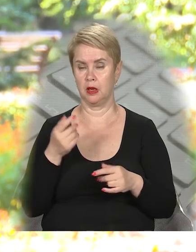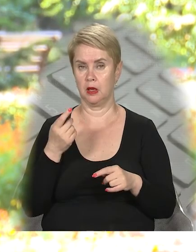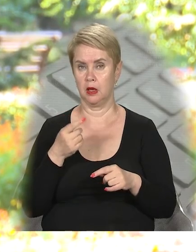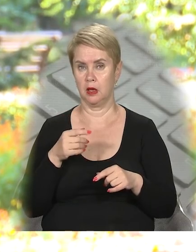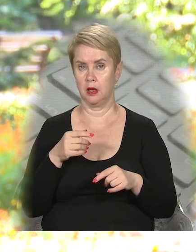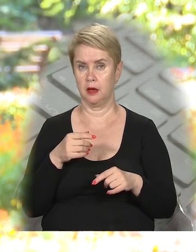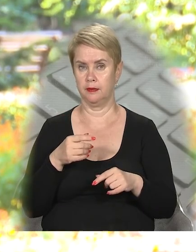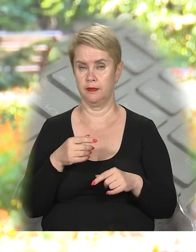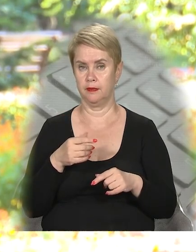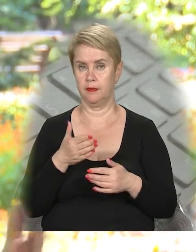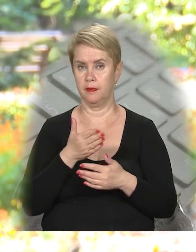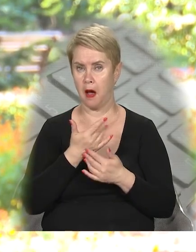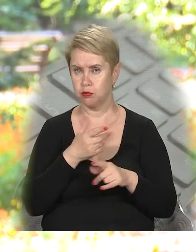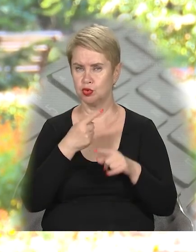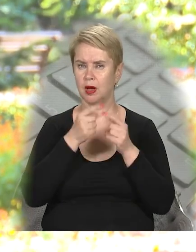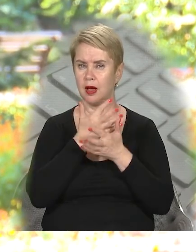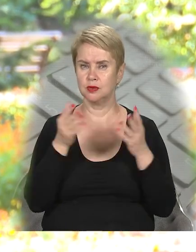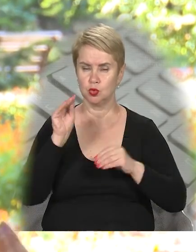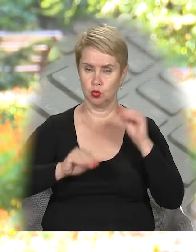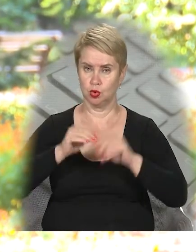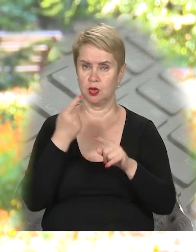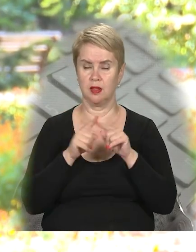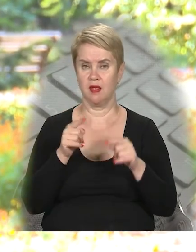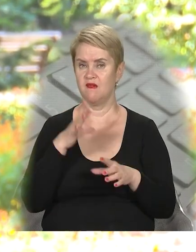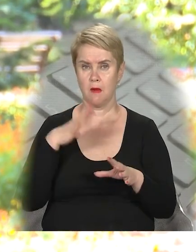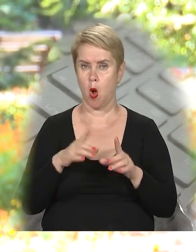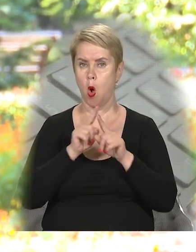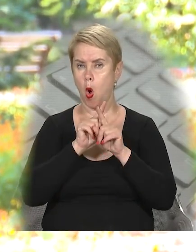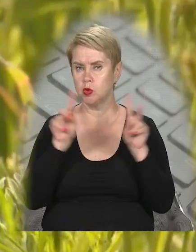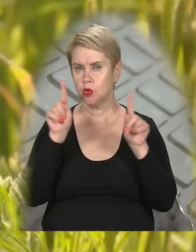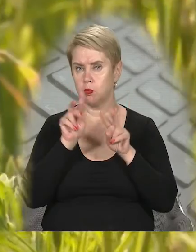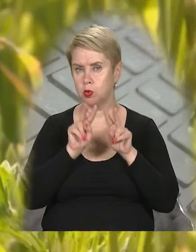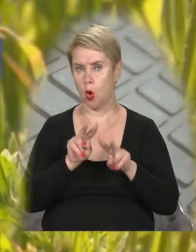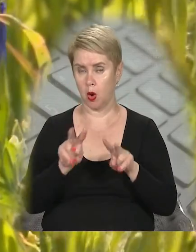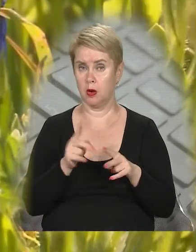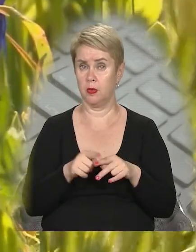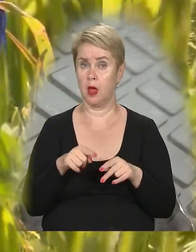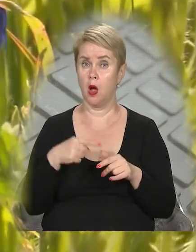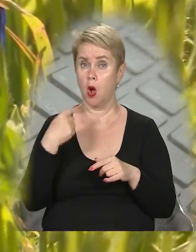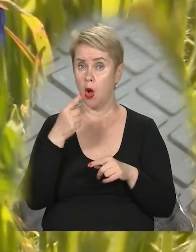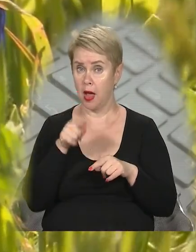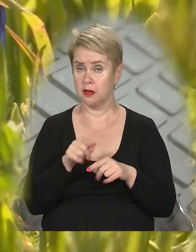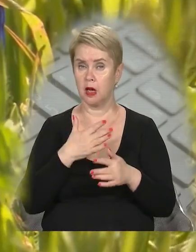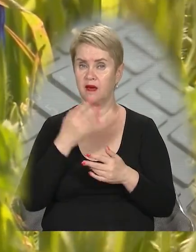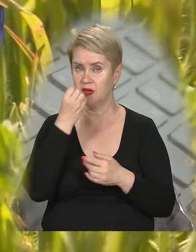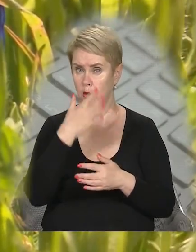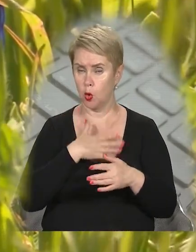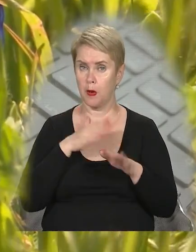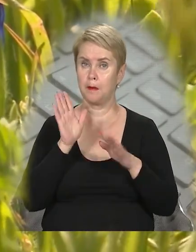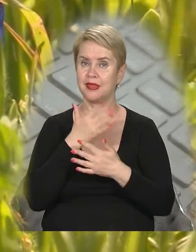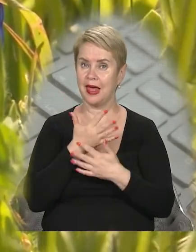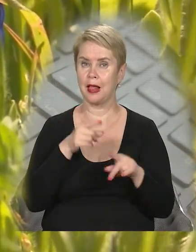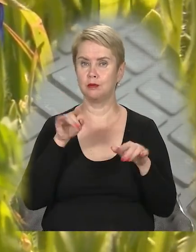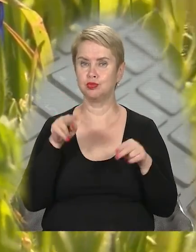які би не були суміші, вони не вимагають особливого догляду. Особливо ці квіти полюбляють метелики та